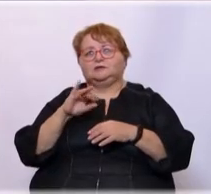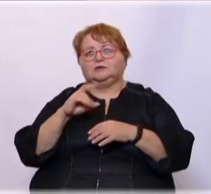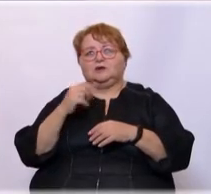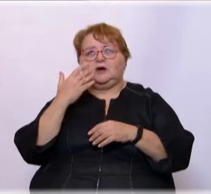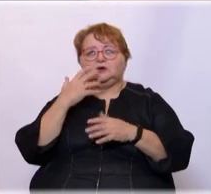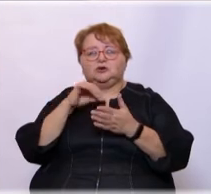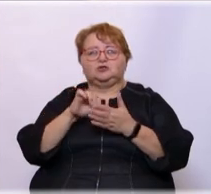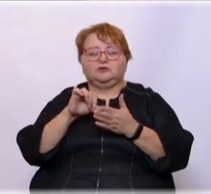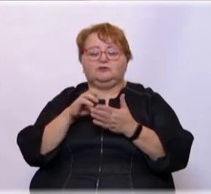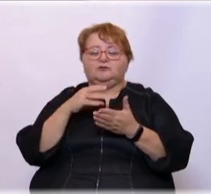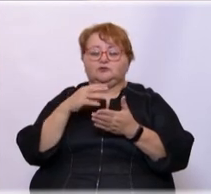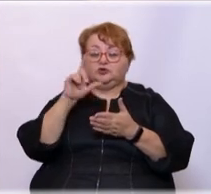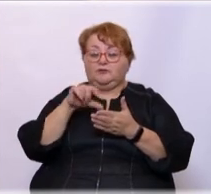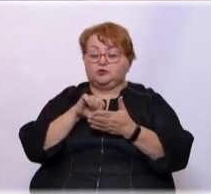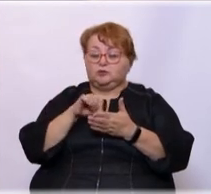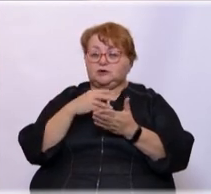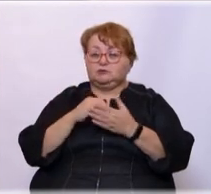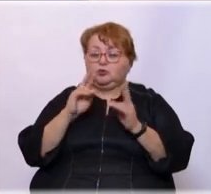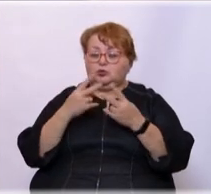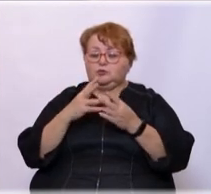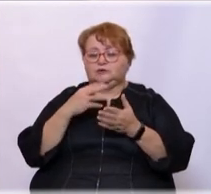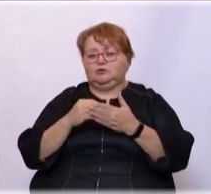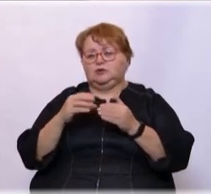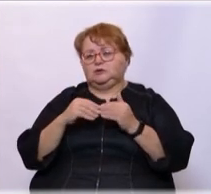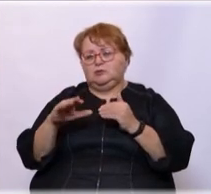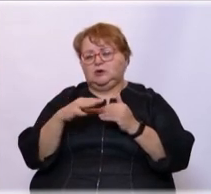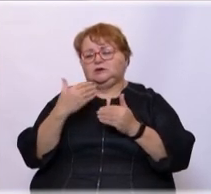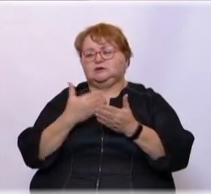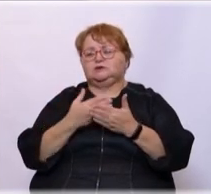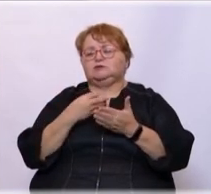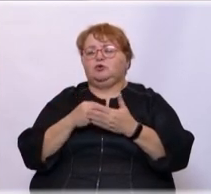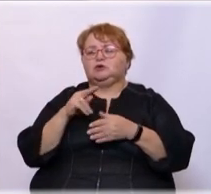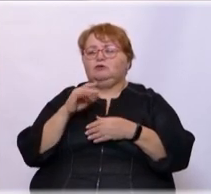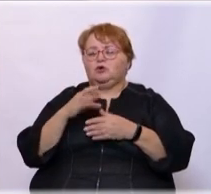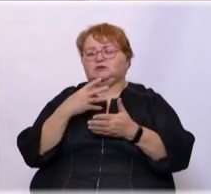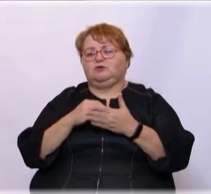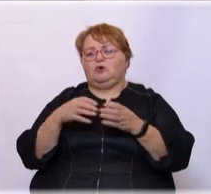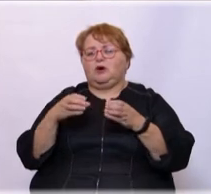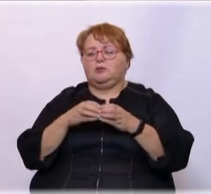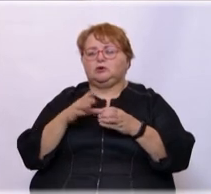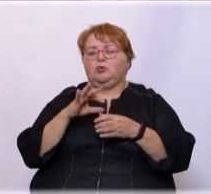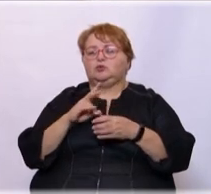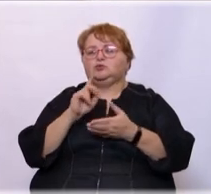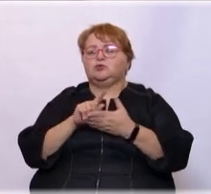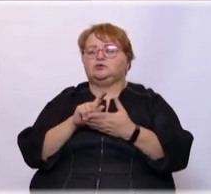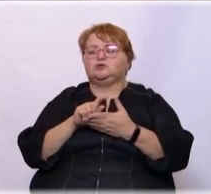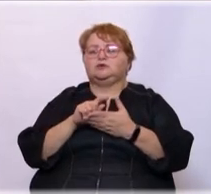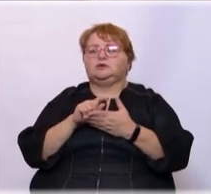выступает за свой клуб, за свой регион, за свой двор, за свою команду, он должен,